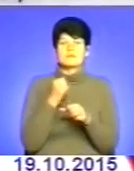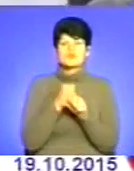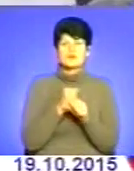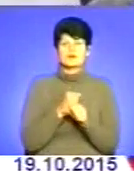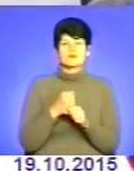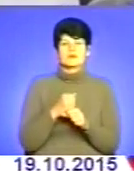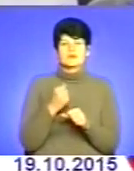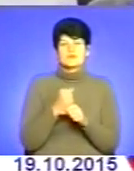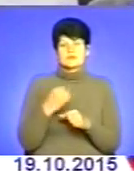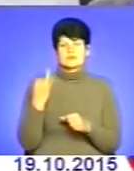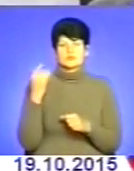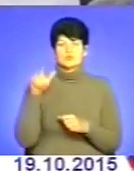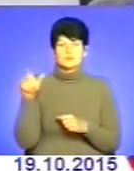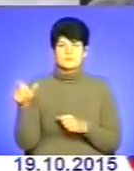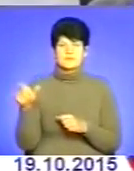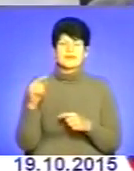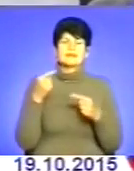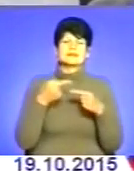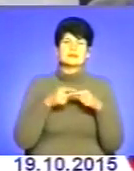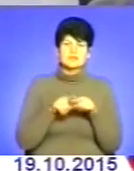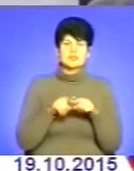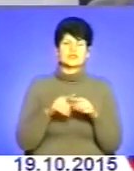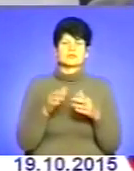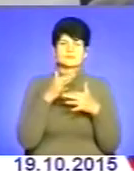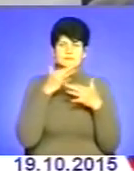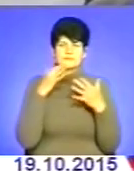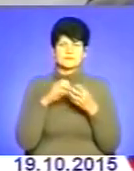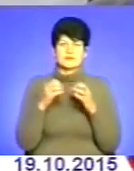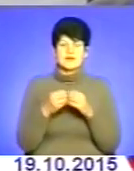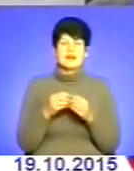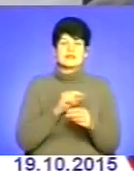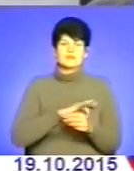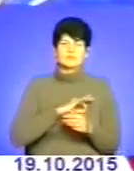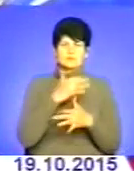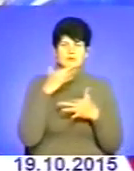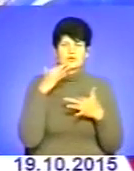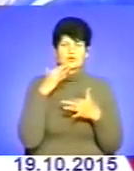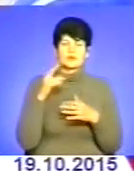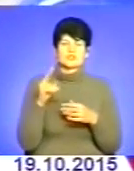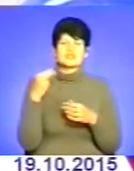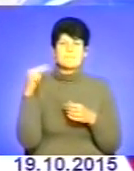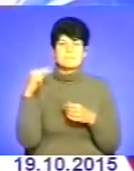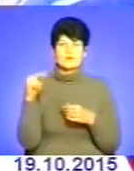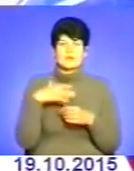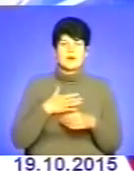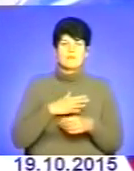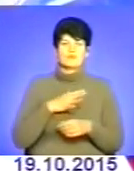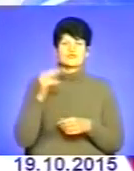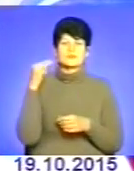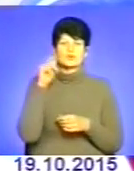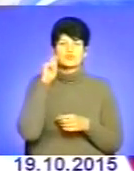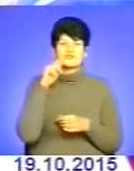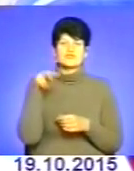з людьми Попри технічні негаразди, Тернопільщина вже виховала багатьох картингових чемпіонів Я був чемпіоном України в 2000